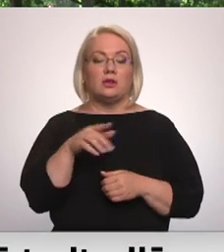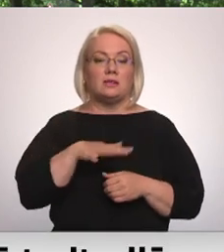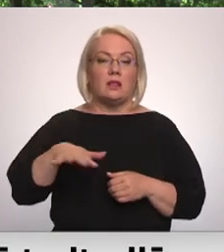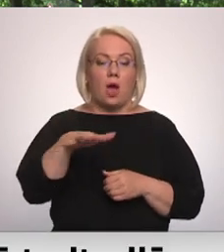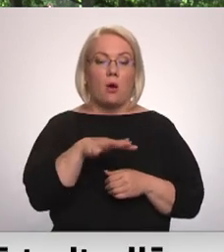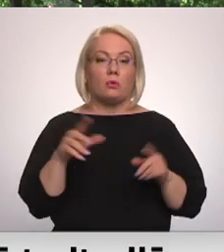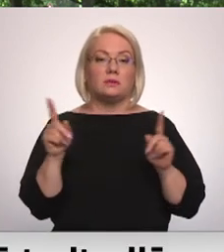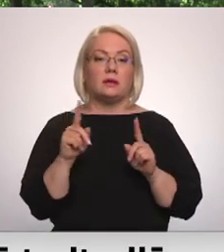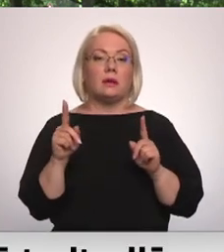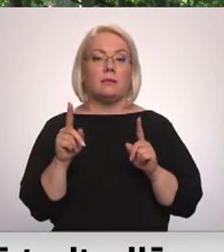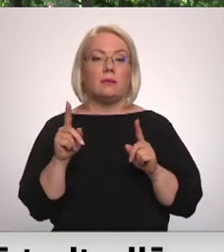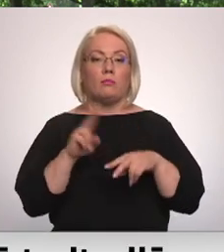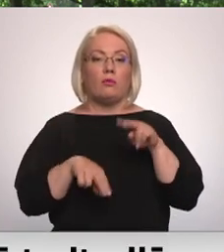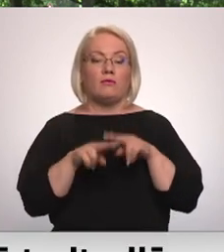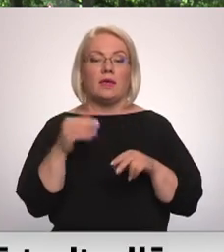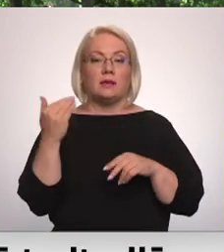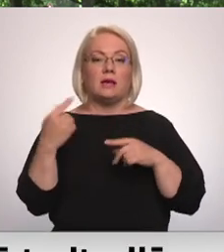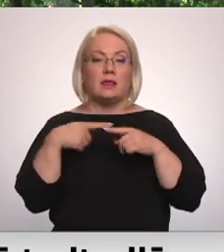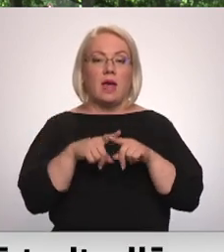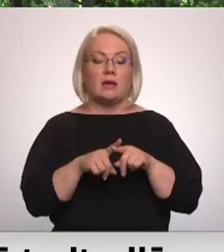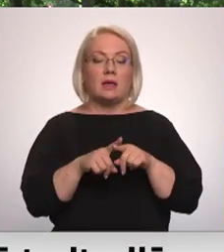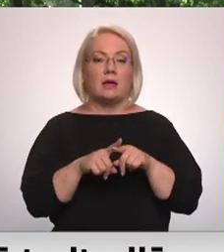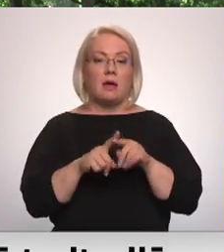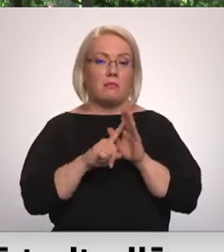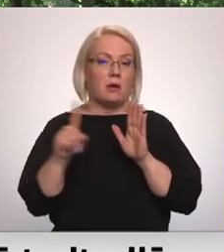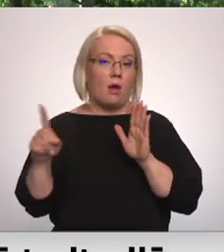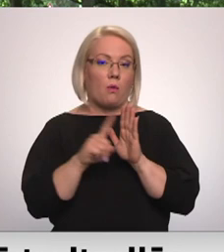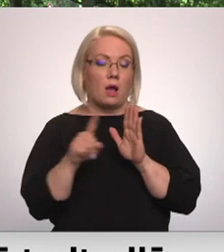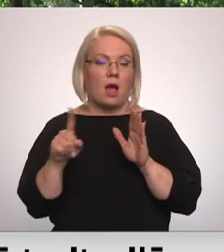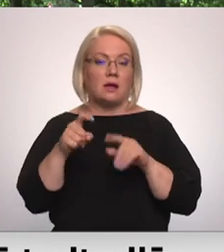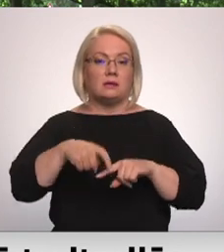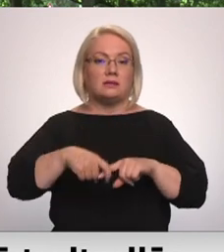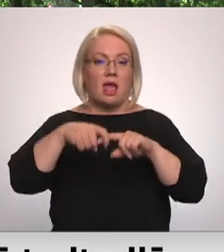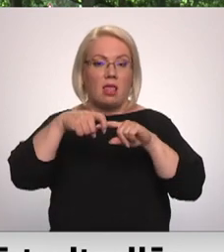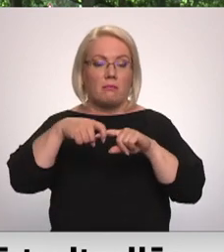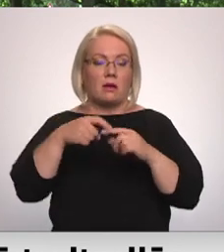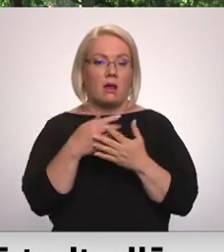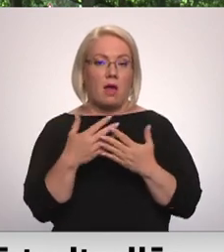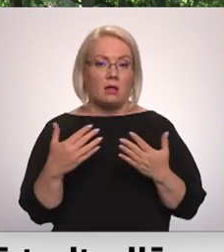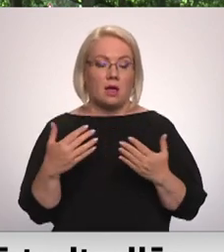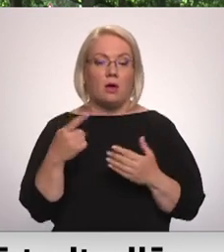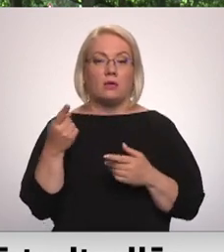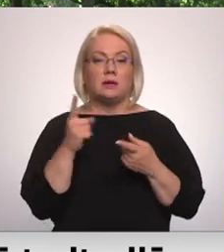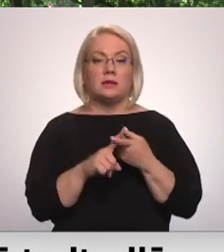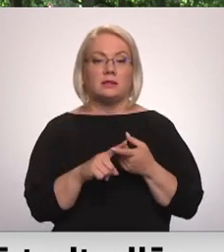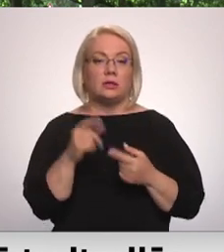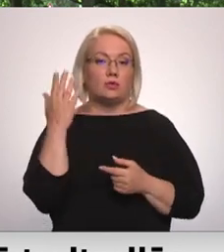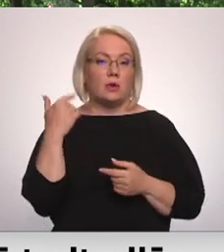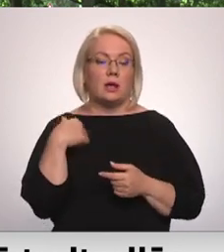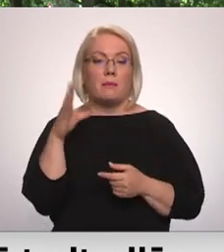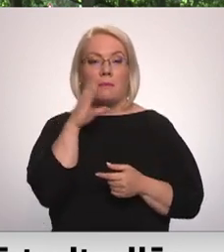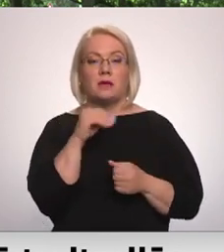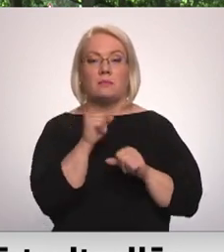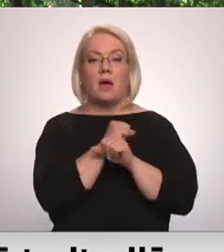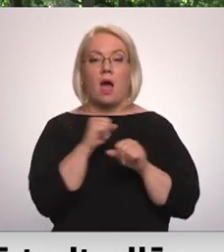tiek būvniecības tehnika brauka, pamatā cejam krāņa. Un tas ir saistīts ar to, lai mēs paspētu